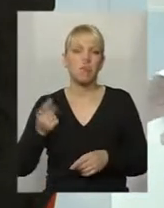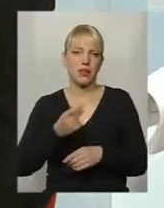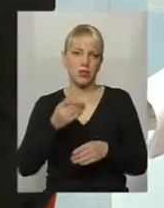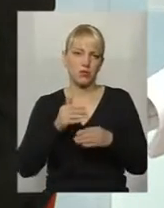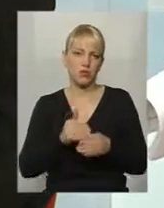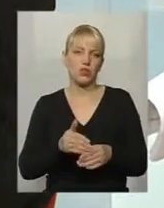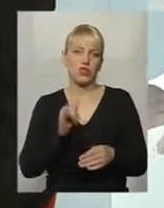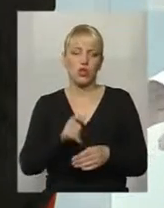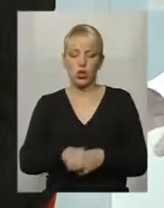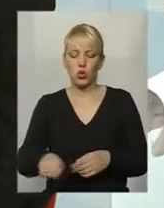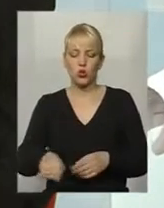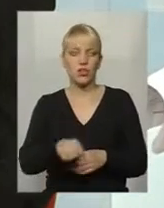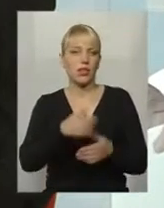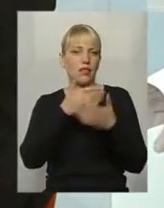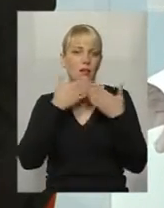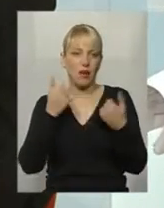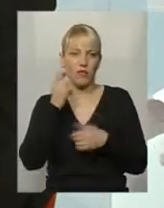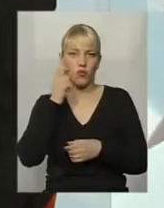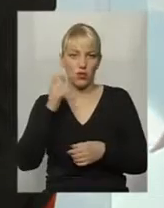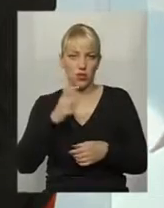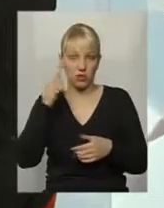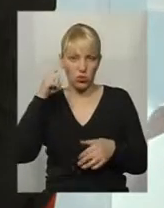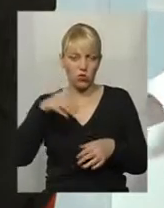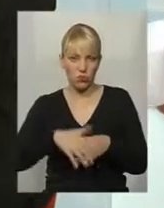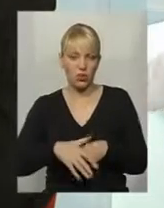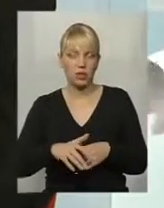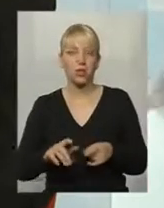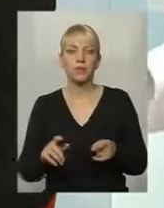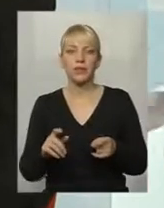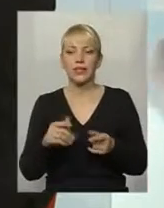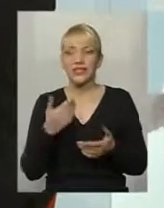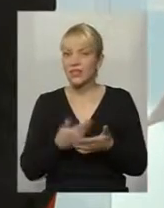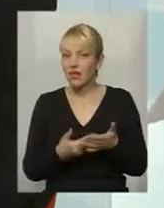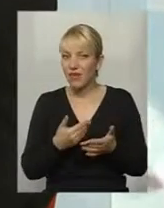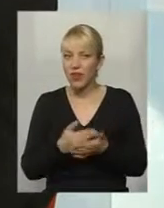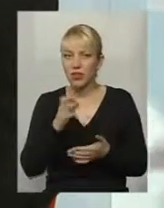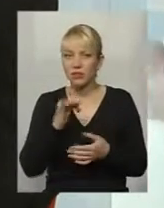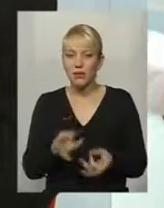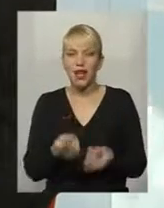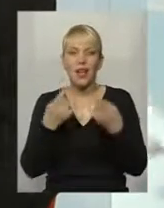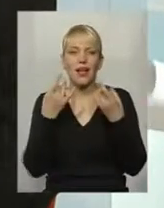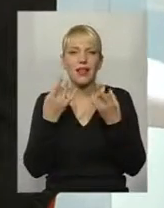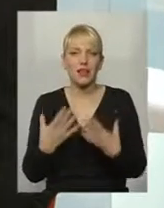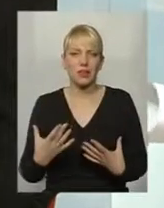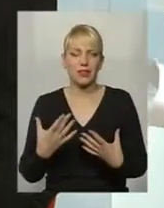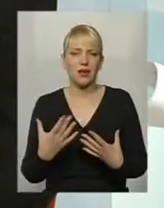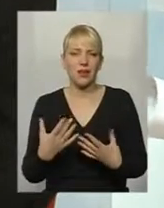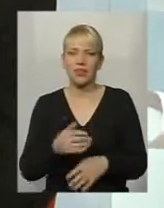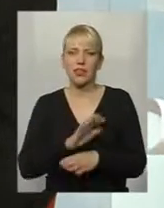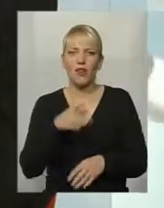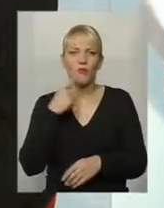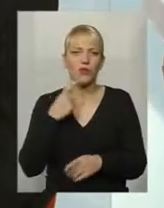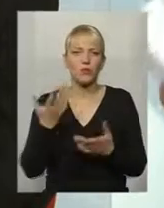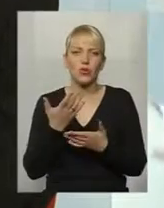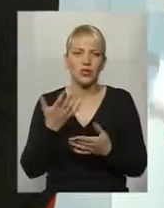І тростин немає в країні, розумієте? То ми знаходимо... Елементарне. Елементарне. Вже не кажучи про